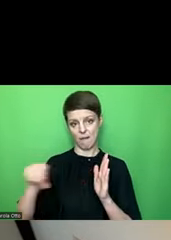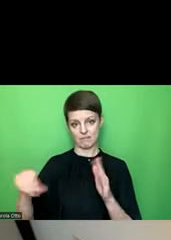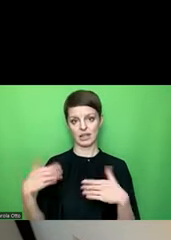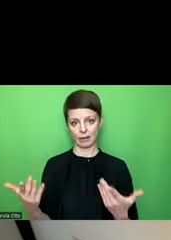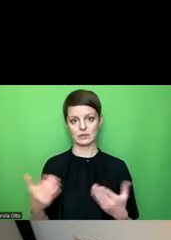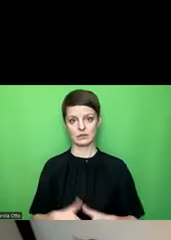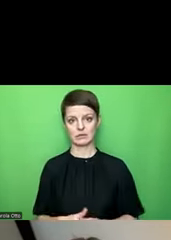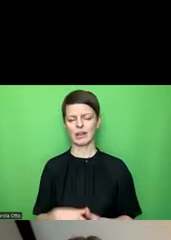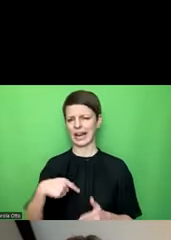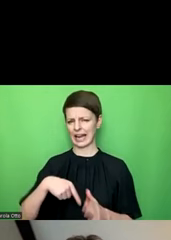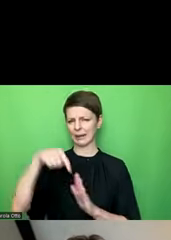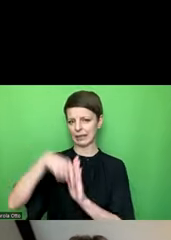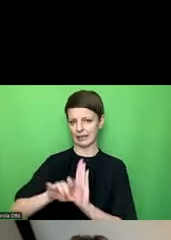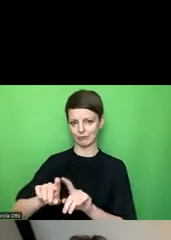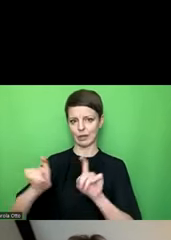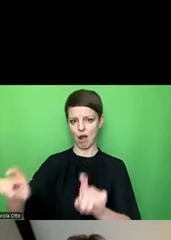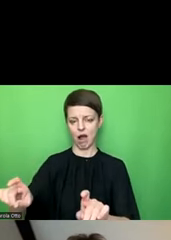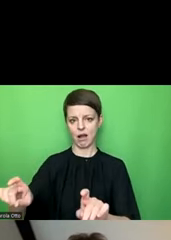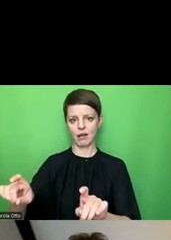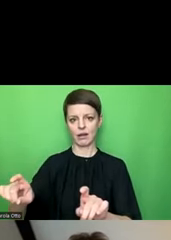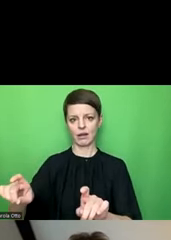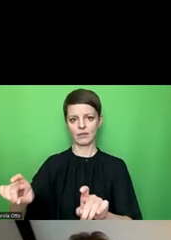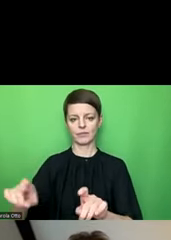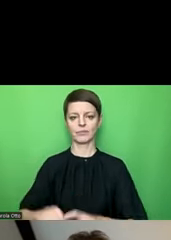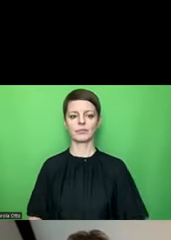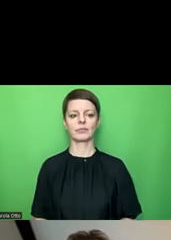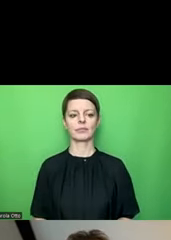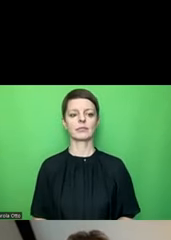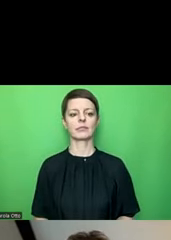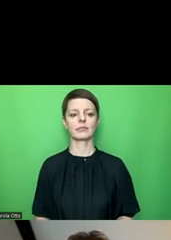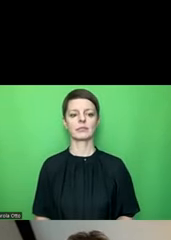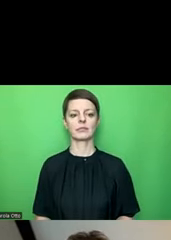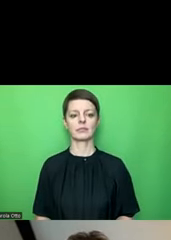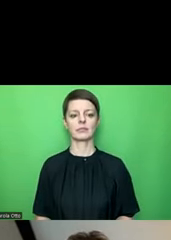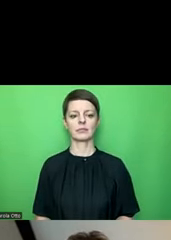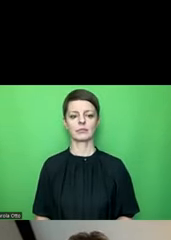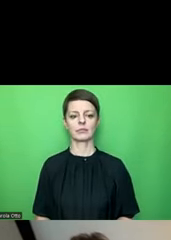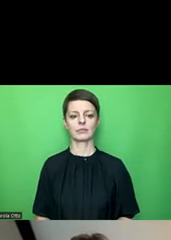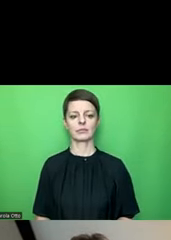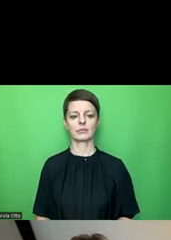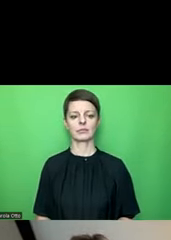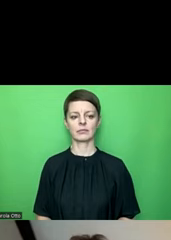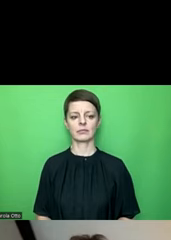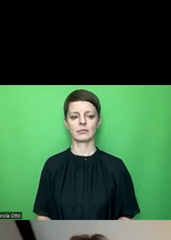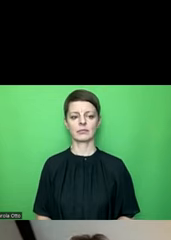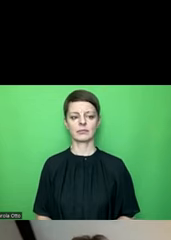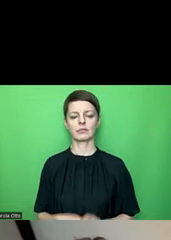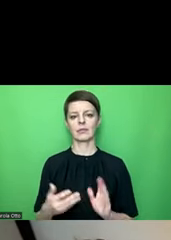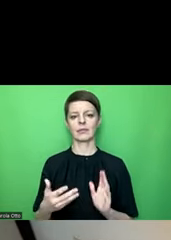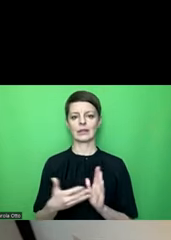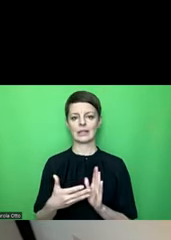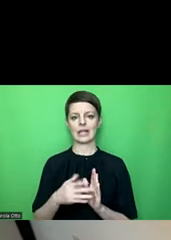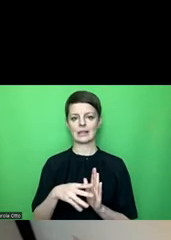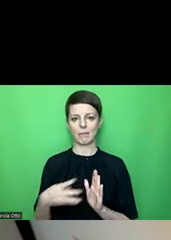aber es gibt in Excel keine Möglichkeit, Testtabelle, PowerPoint, Testtabelle, Testtabelle,